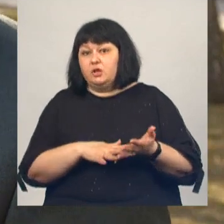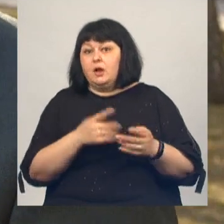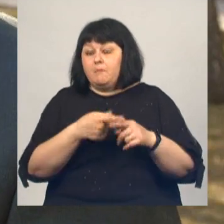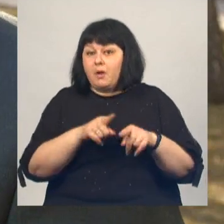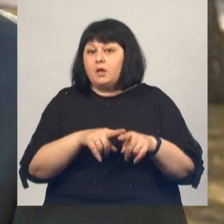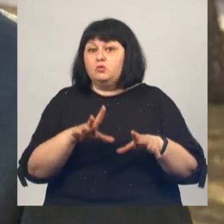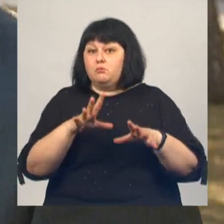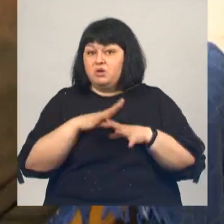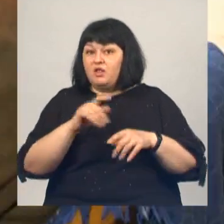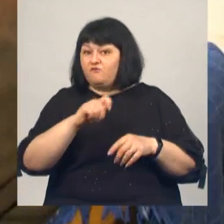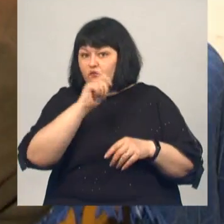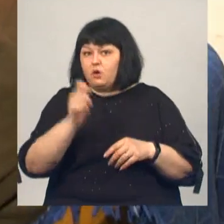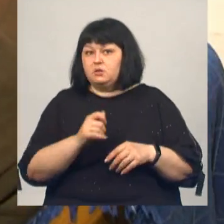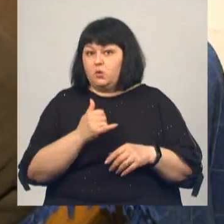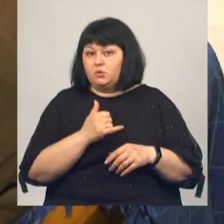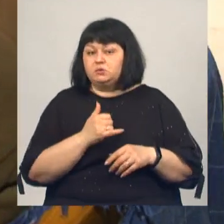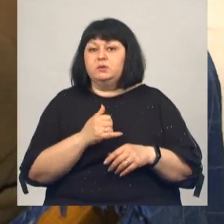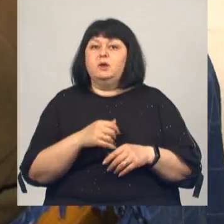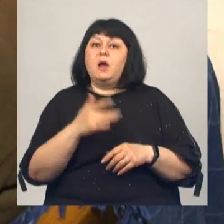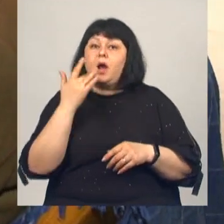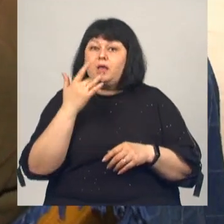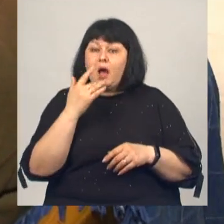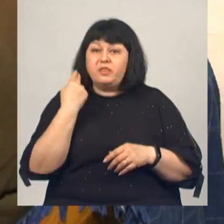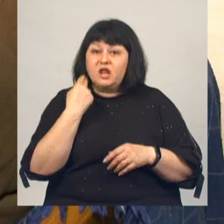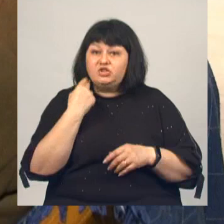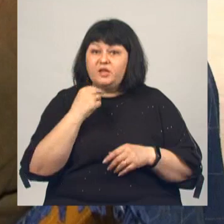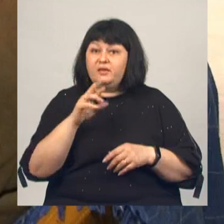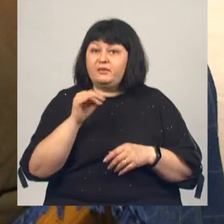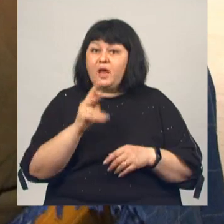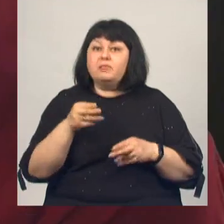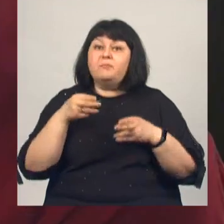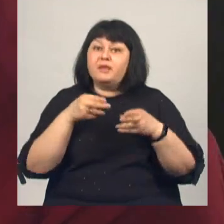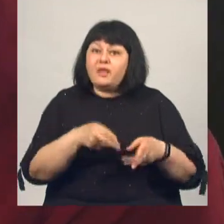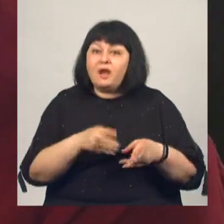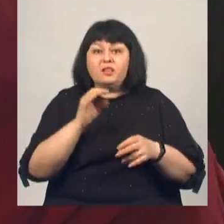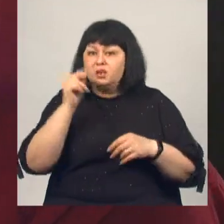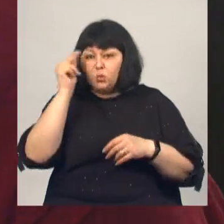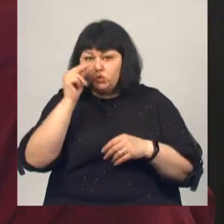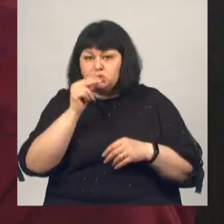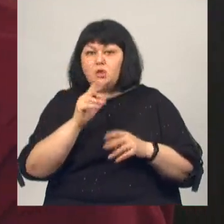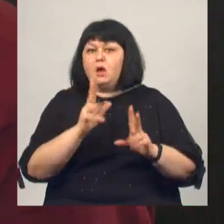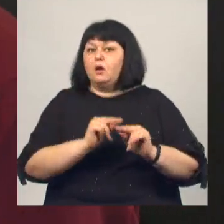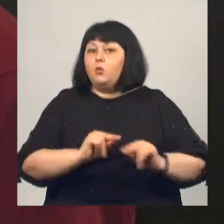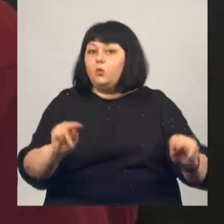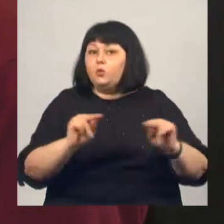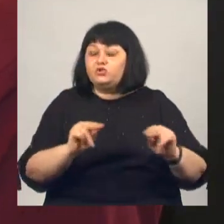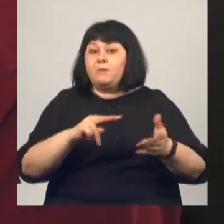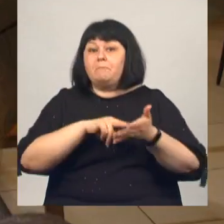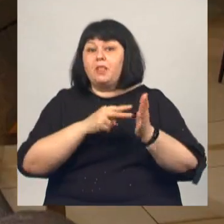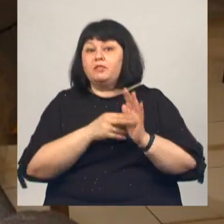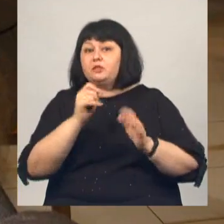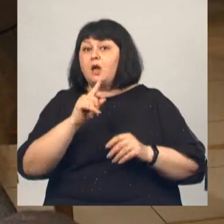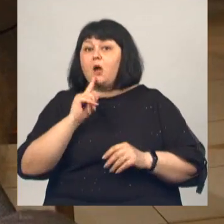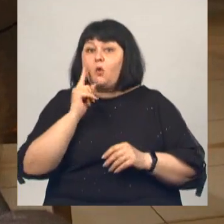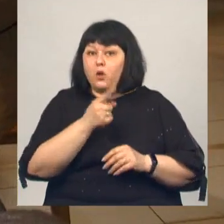война. Англичанин Ян приехал в Россию не учиться. Учить английскому языку. Планировал на год, но уже живет здесь